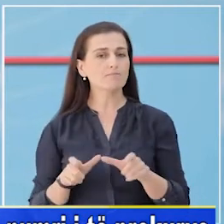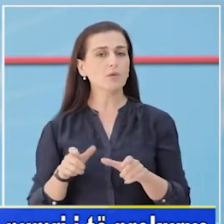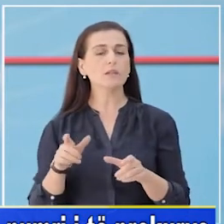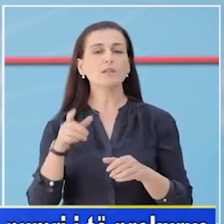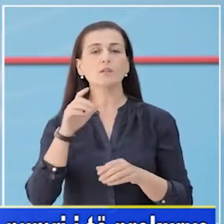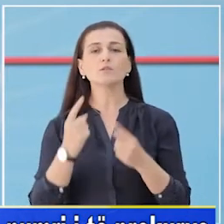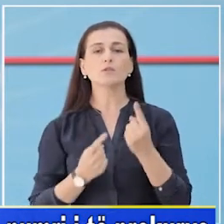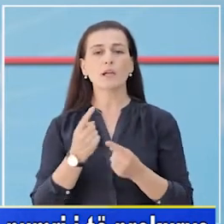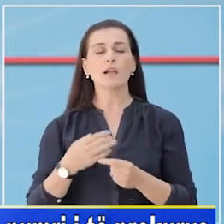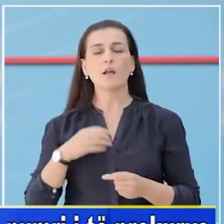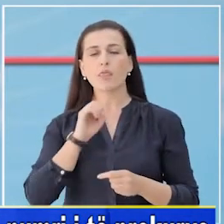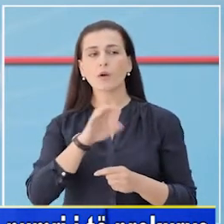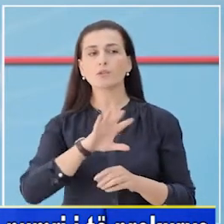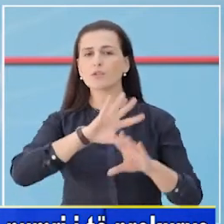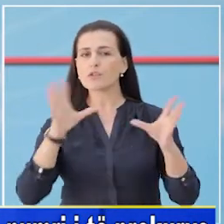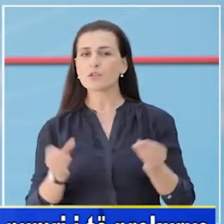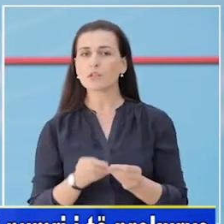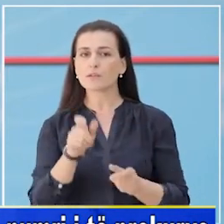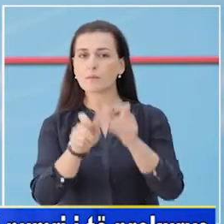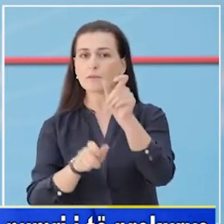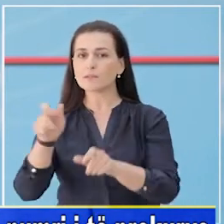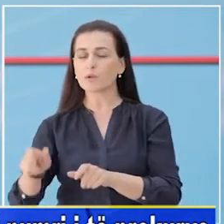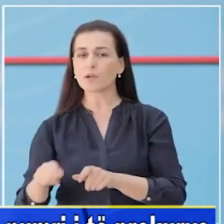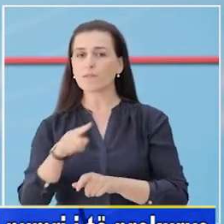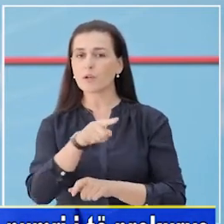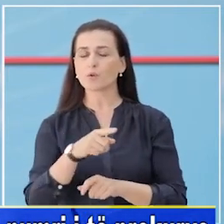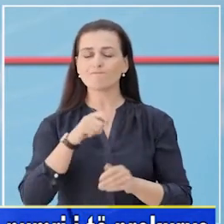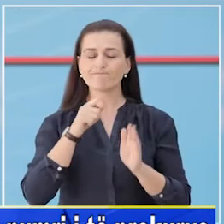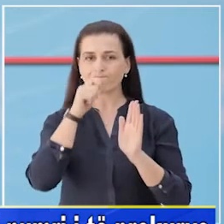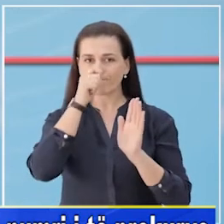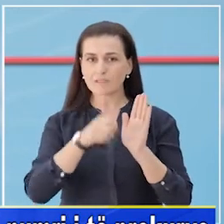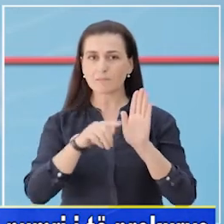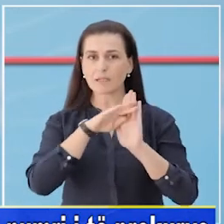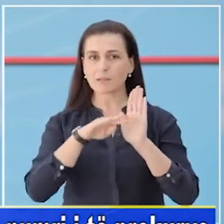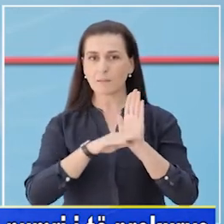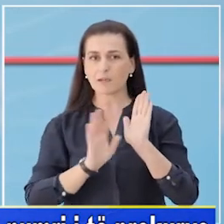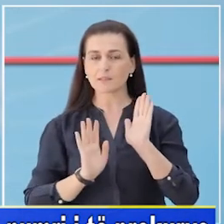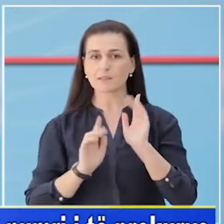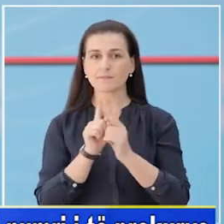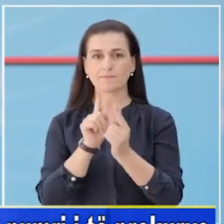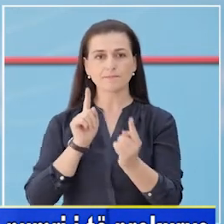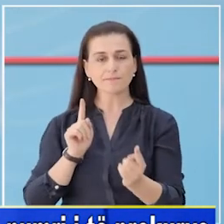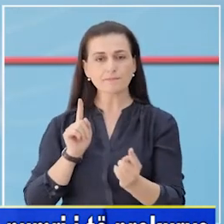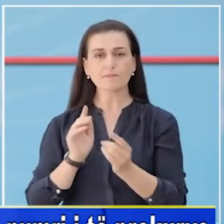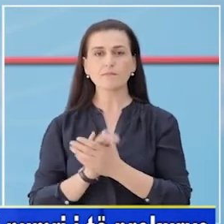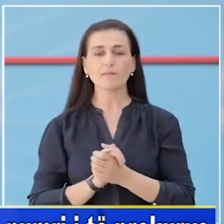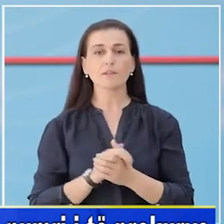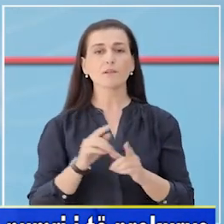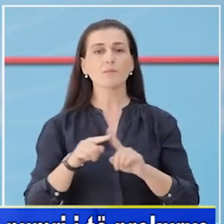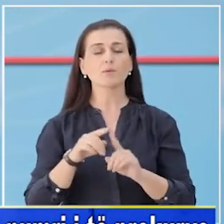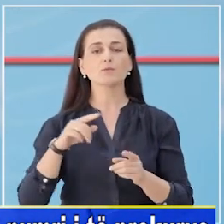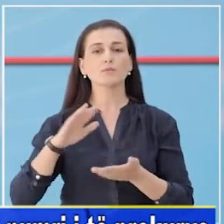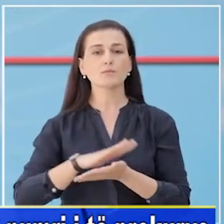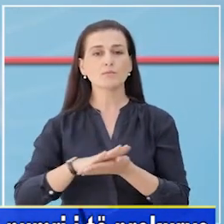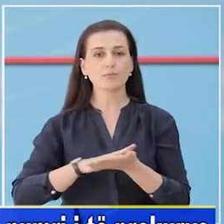Sociale i bënë thirje të gjitë qytetarve që të vazhdojnë të respektojnë masat e vendosura, të respektojnë distancimi fizik